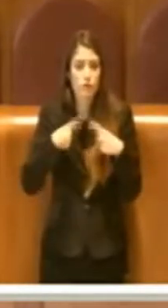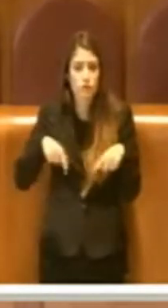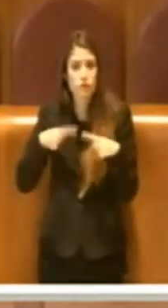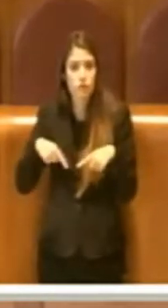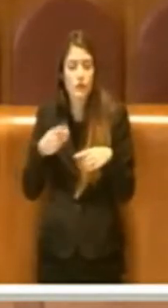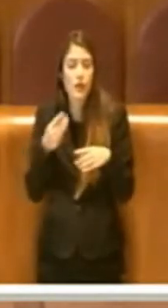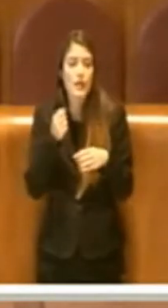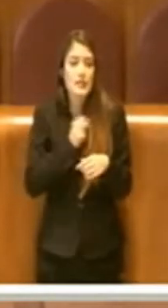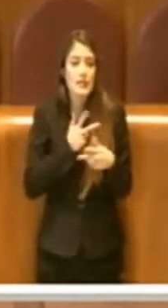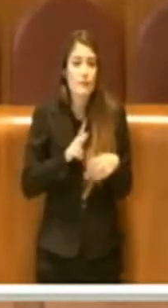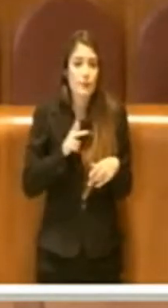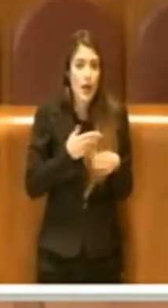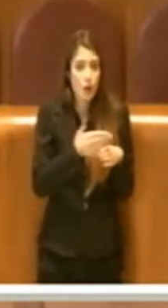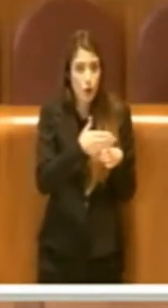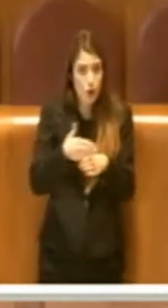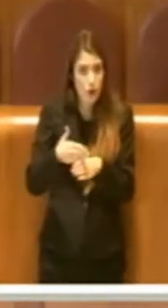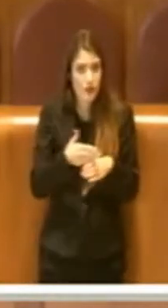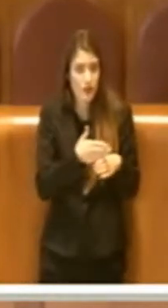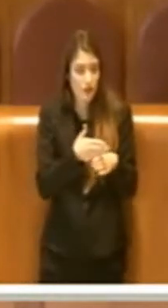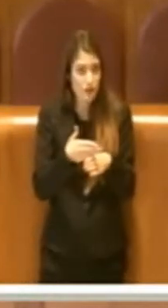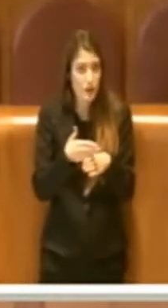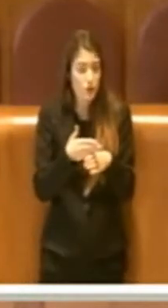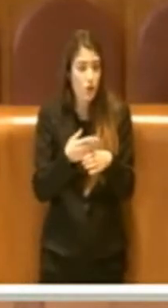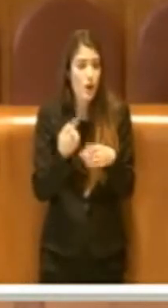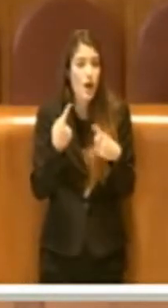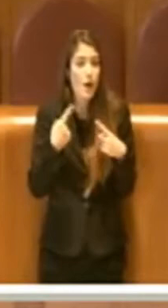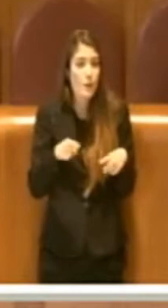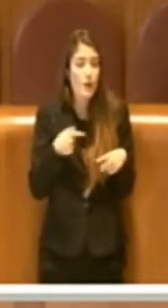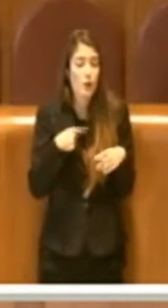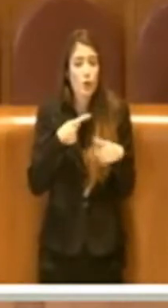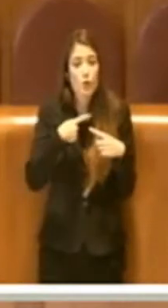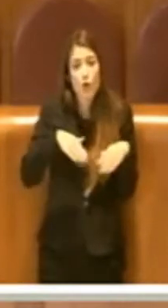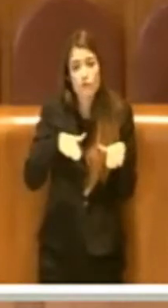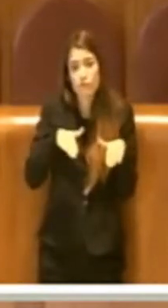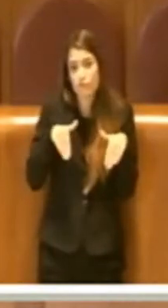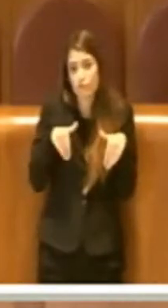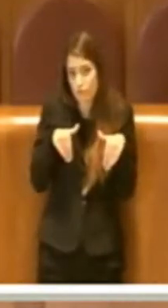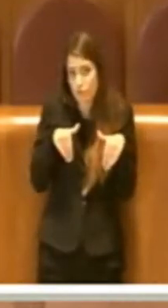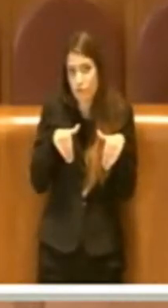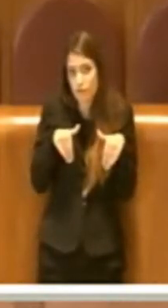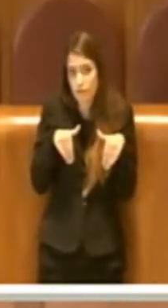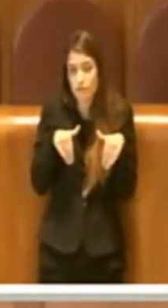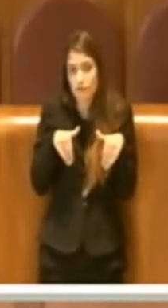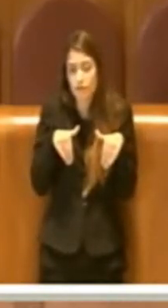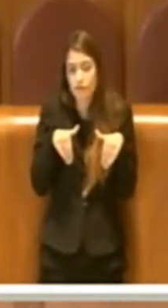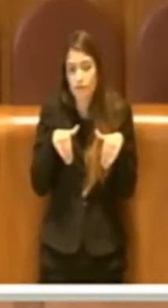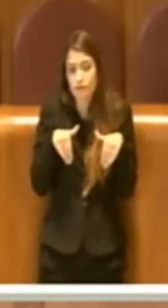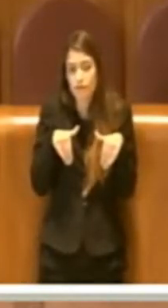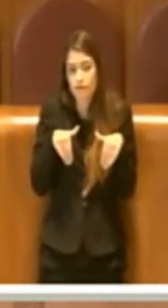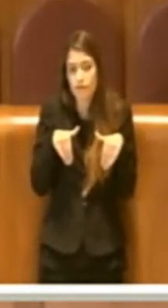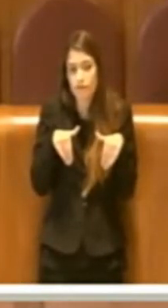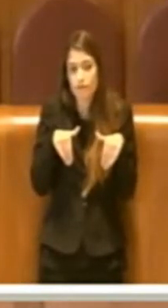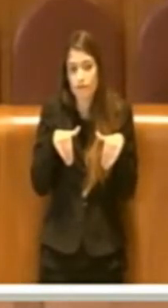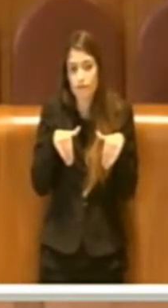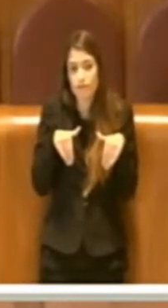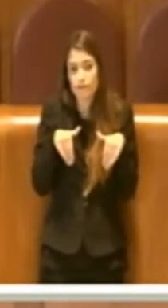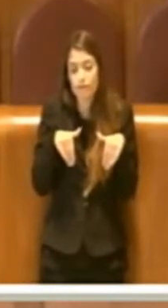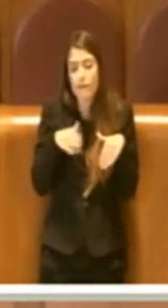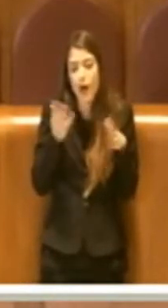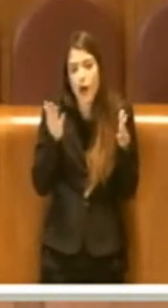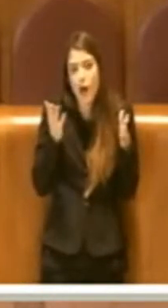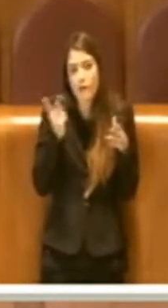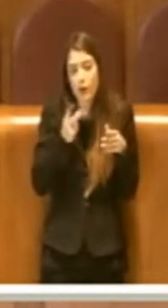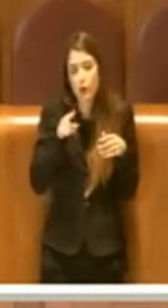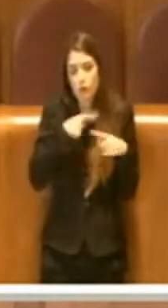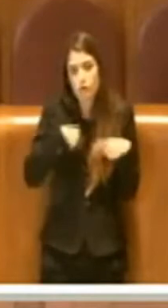condivisione più ampia possibile, per cui su questo atto ci asterremo, però riconoscendo il